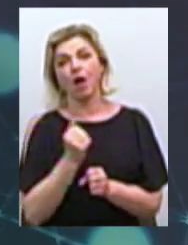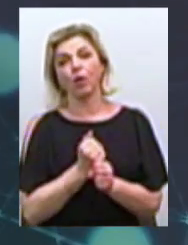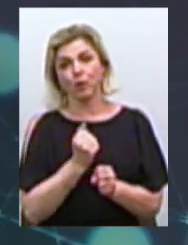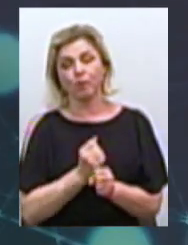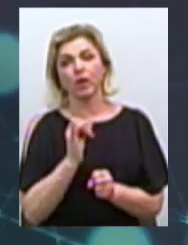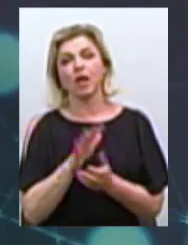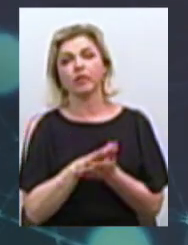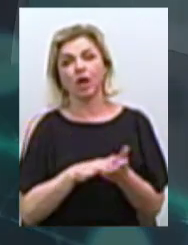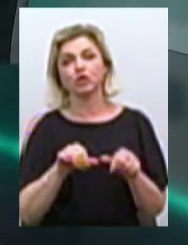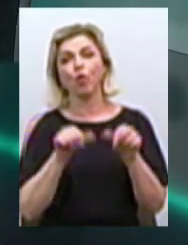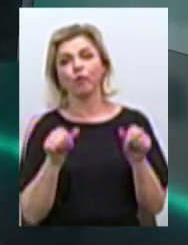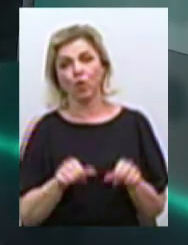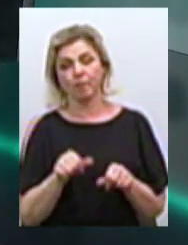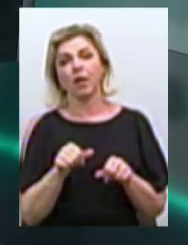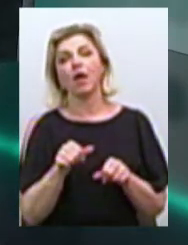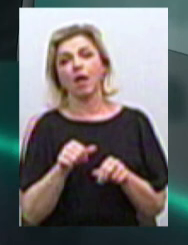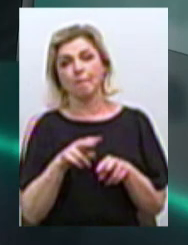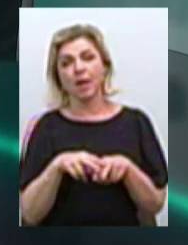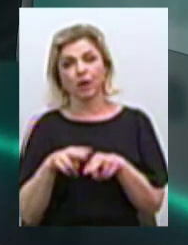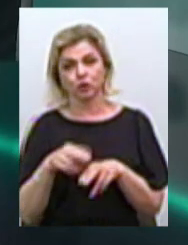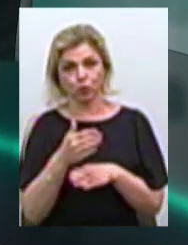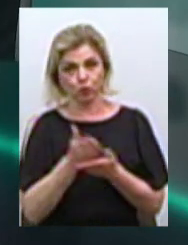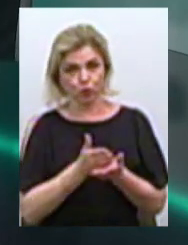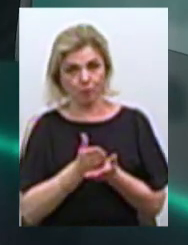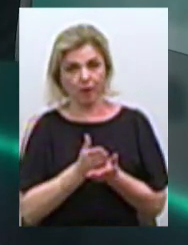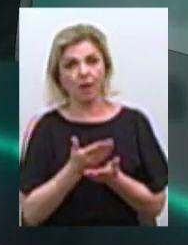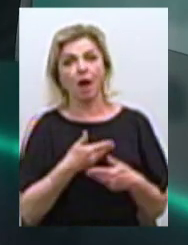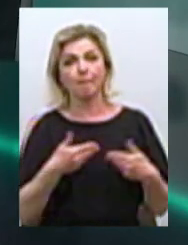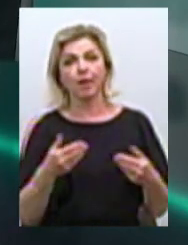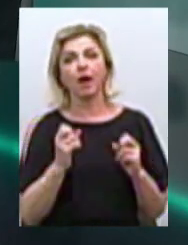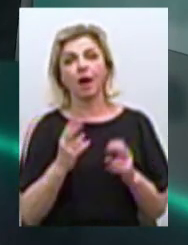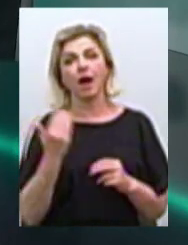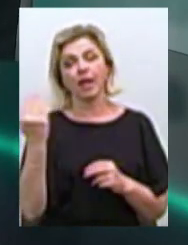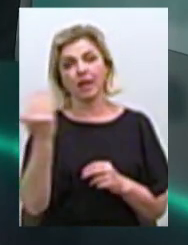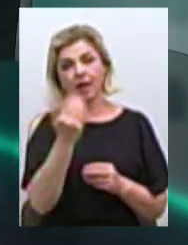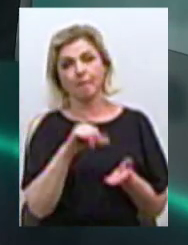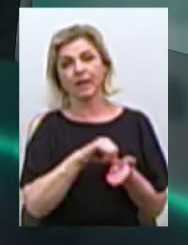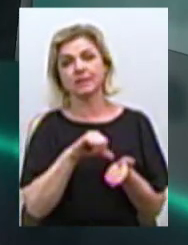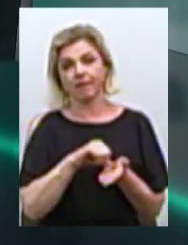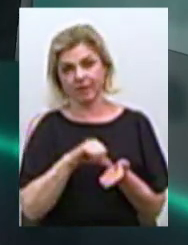подальшого оформлення міграційною службою. Тобто, ми є, як їх представники,